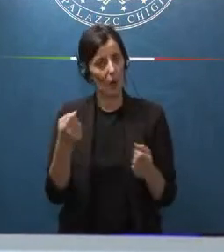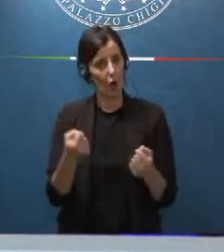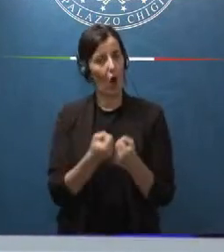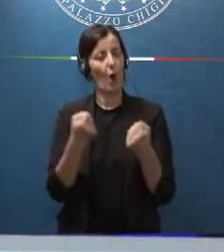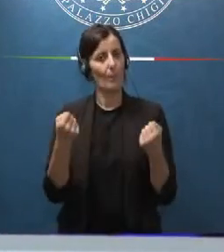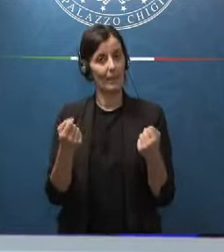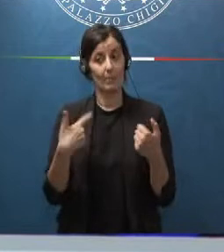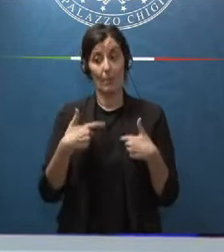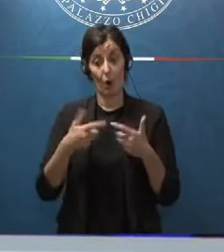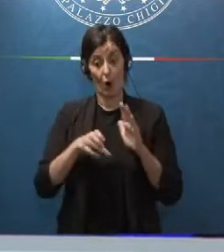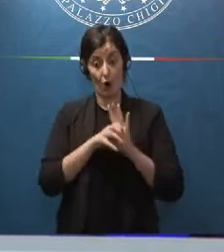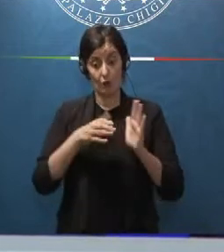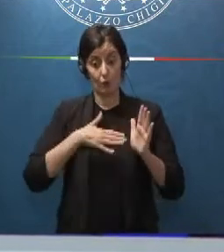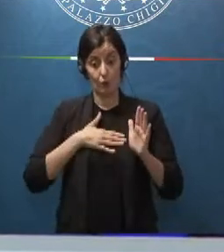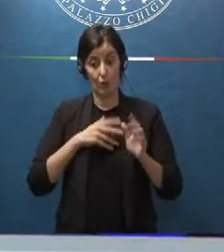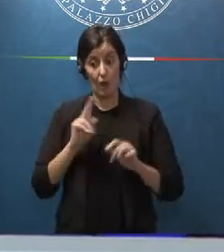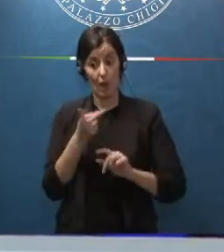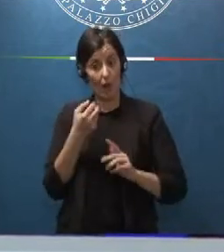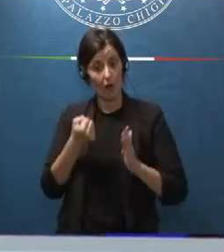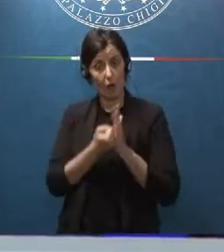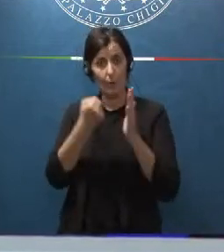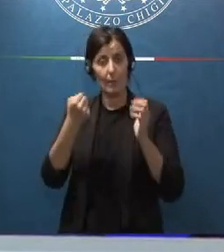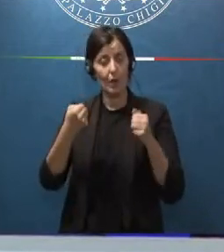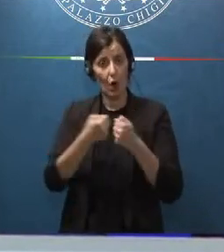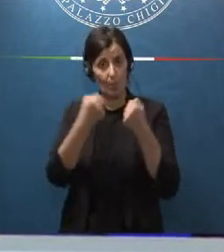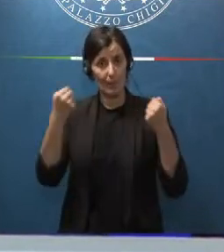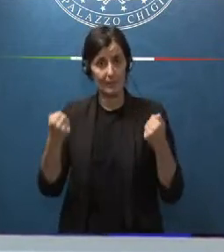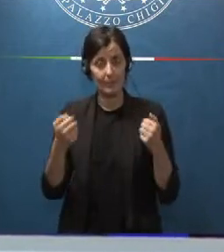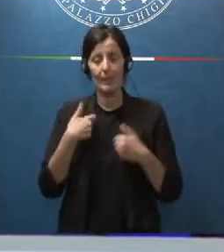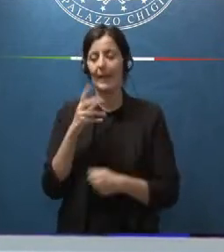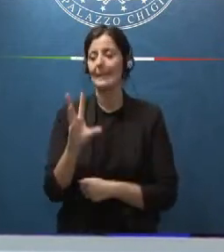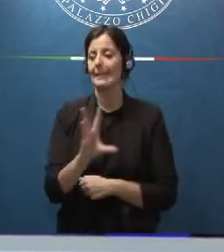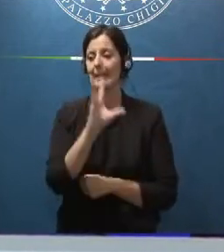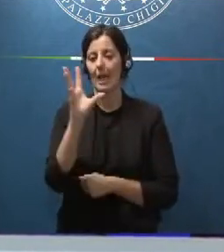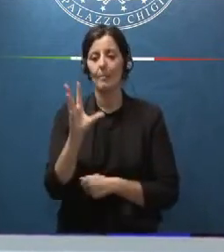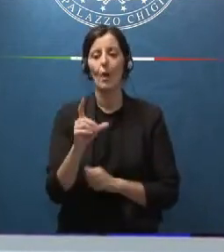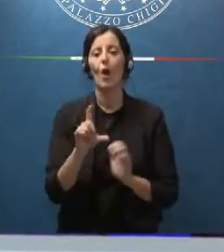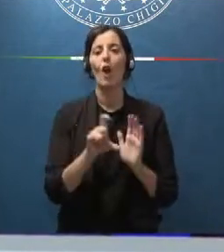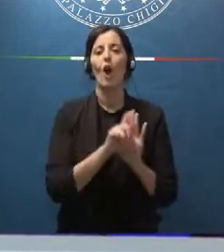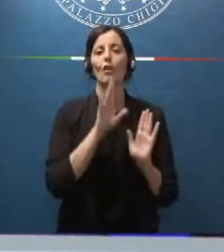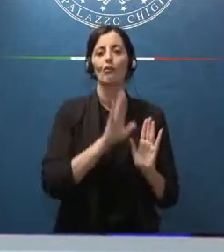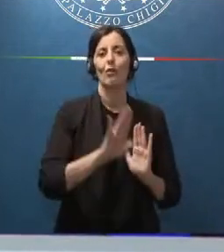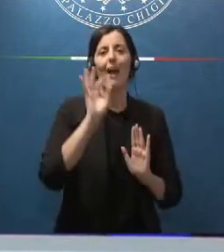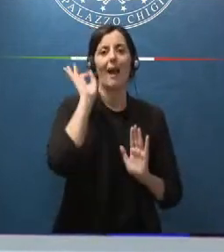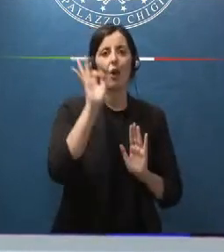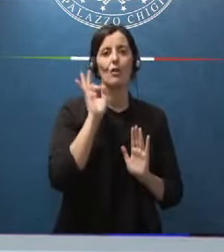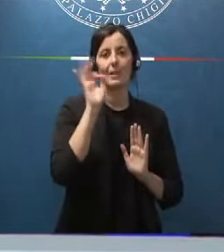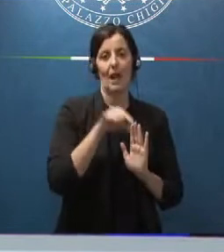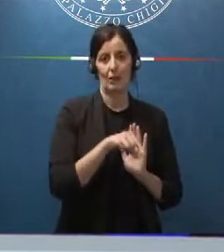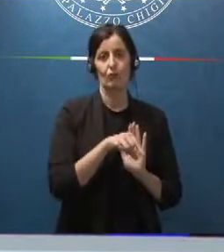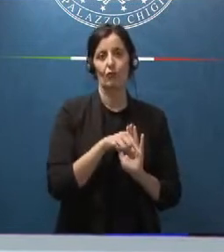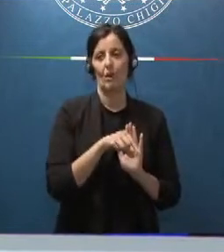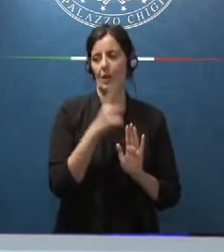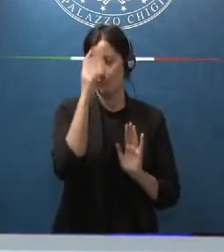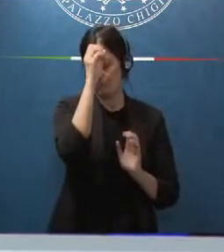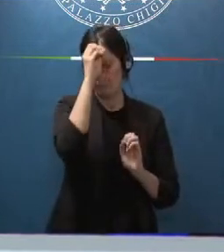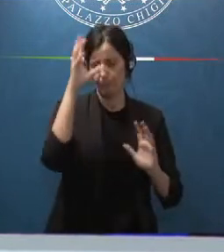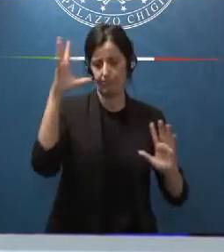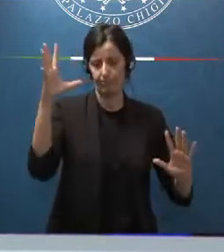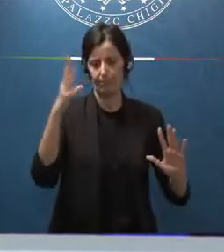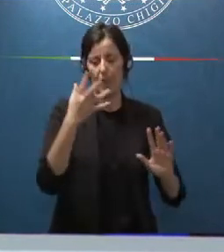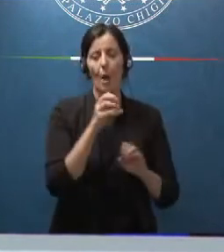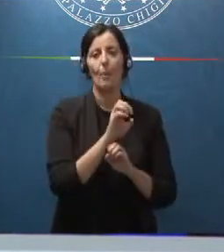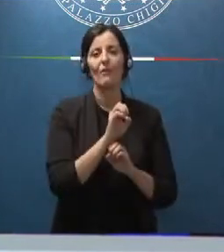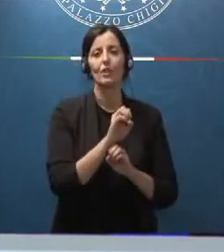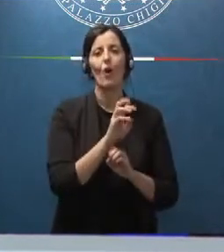con la nostra costituzione le faccio un esempio il codice anglosassone che era stato immaginato dal professor